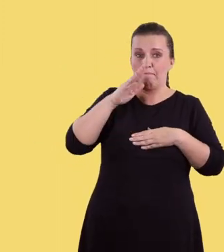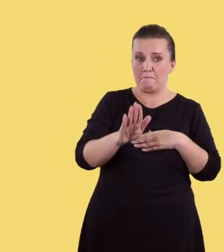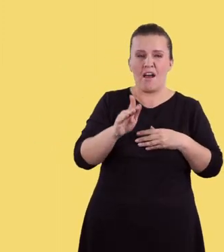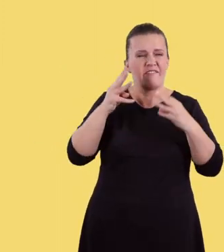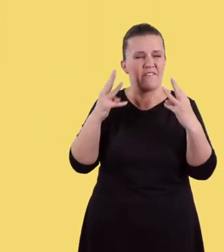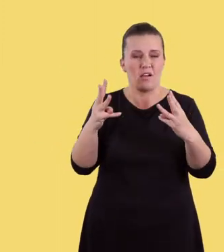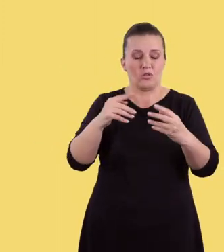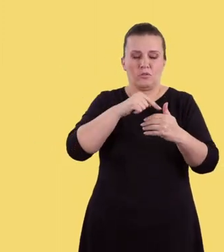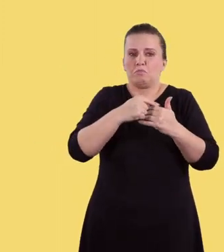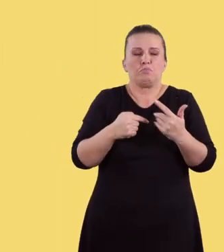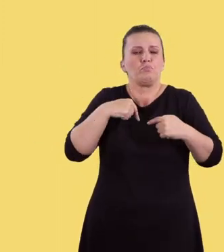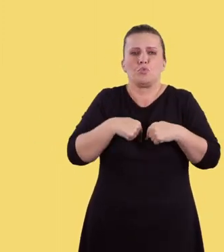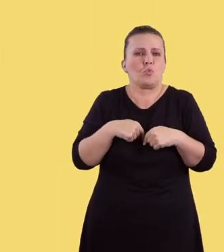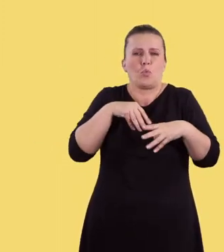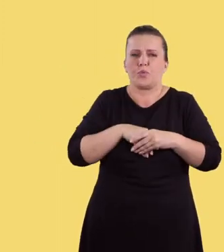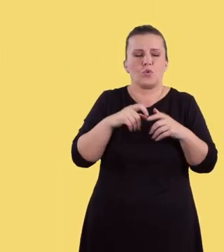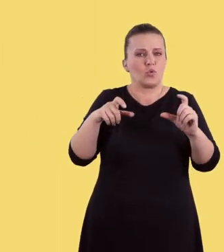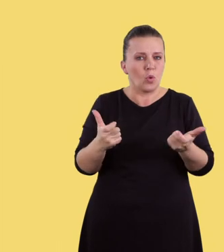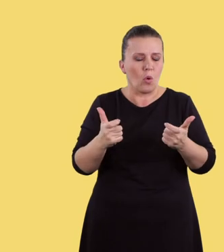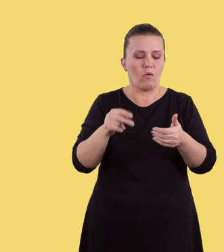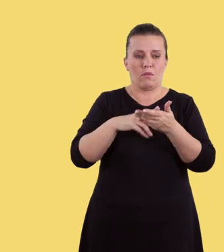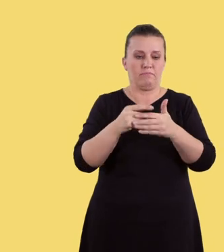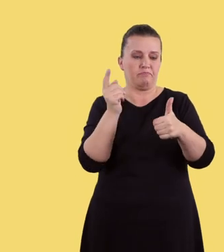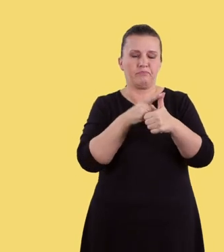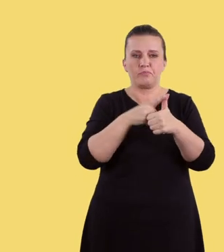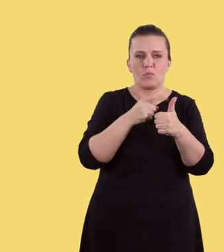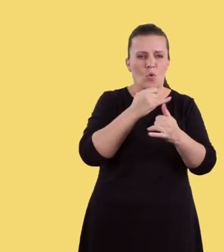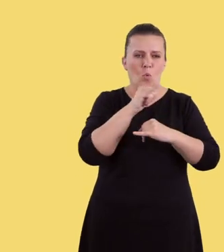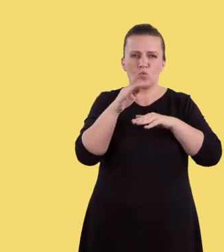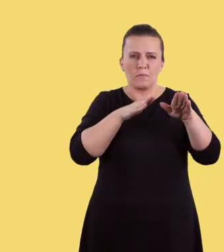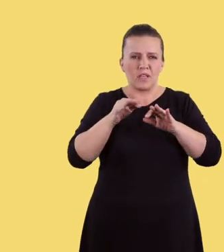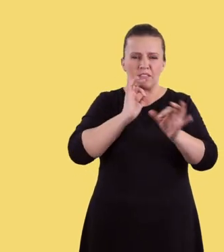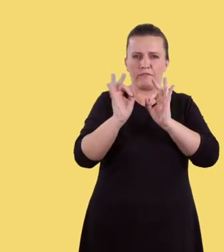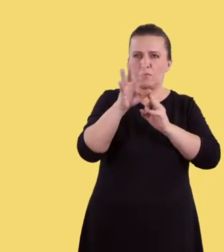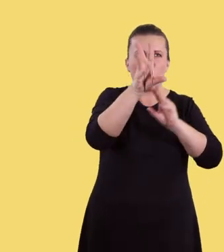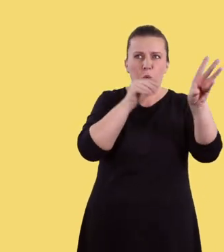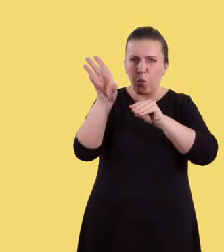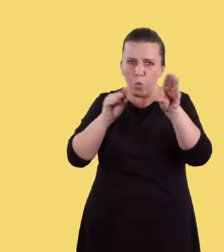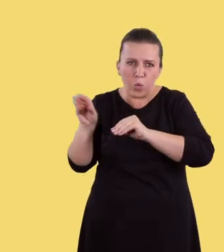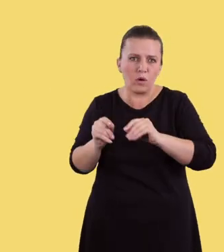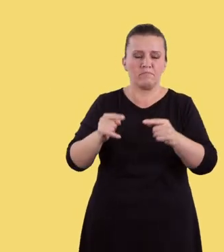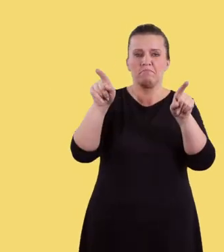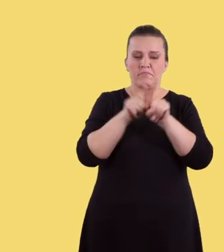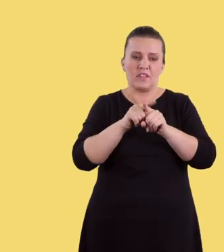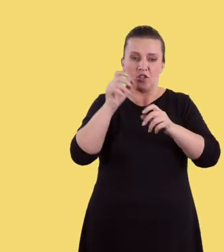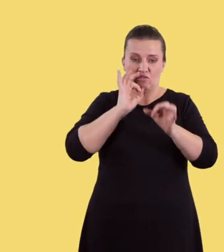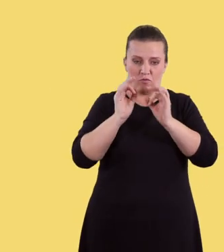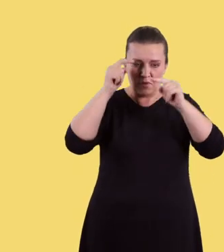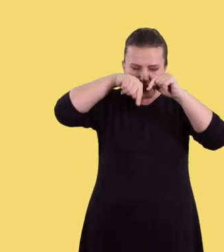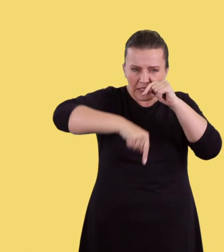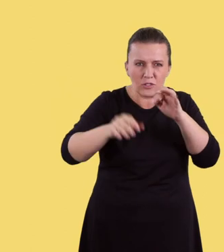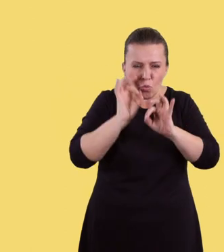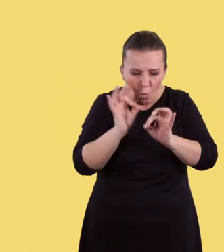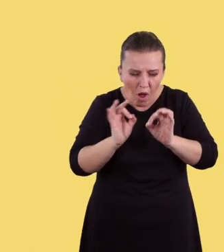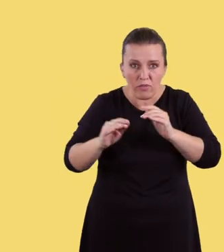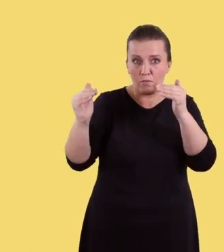studentowi i pracownikowi, takich jak np. przetwarzanie informacji z różnych źródeł, krytyczne analizowanie i